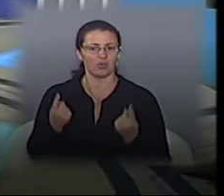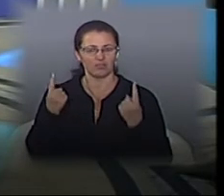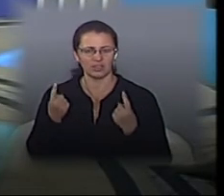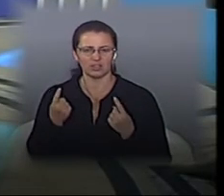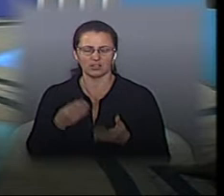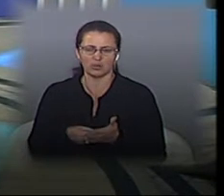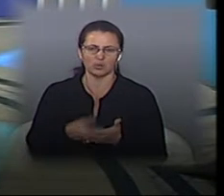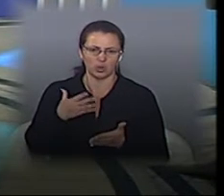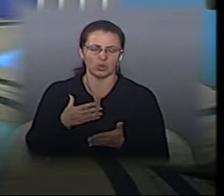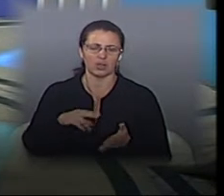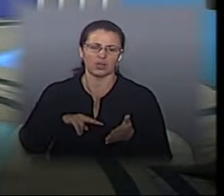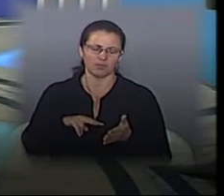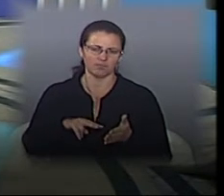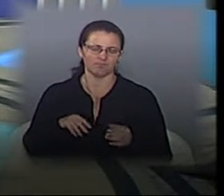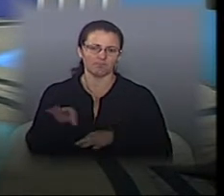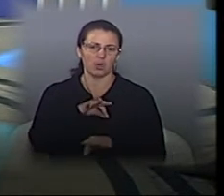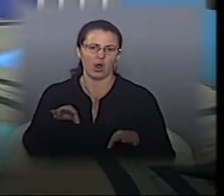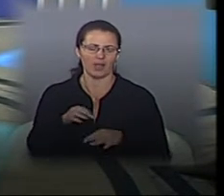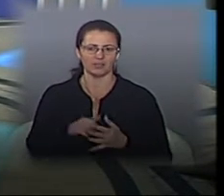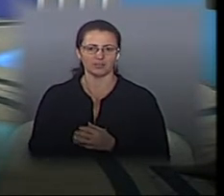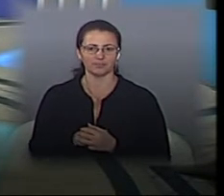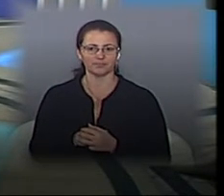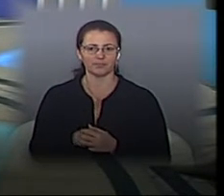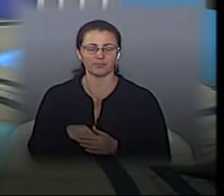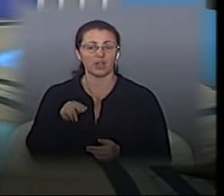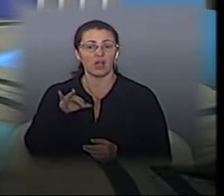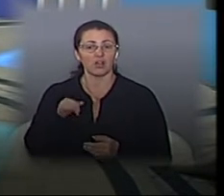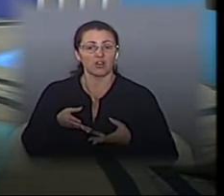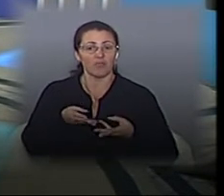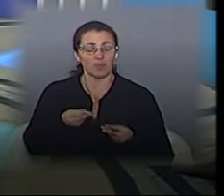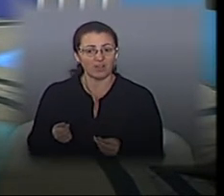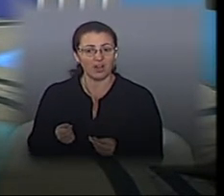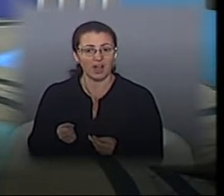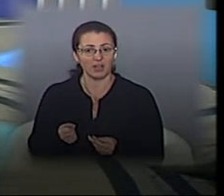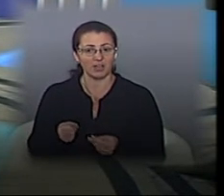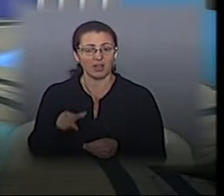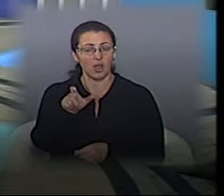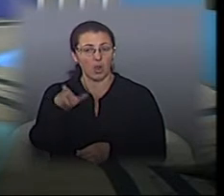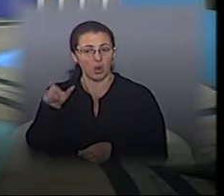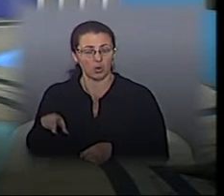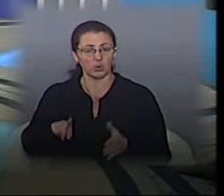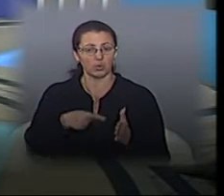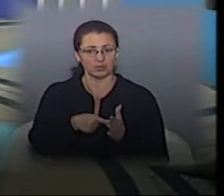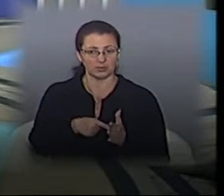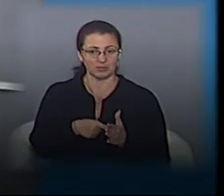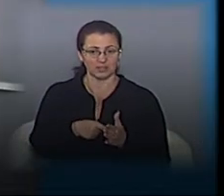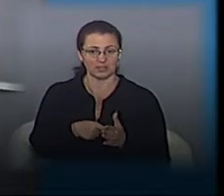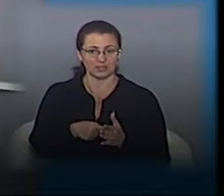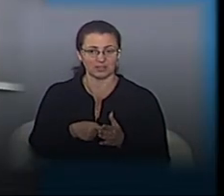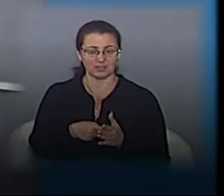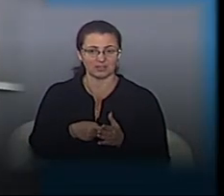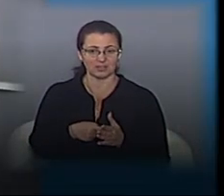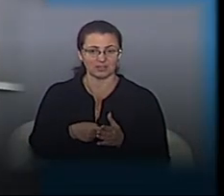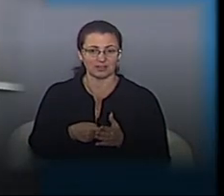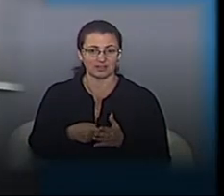вартісних, великих і складних проєктах. Чи впливає громадськість, чи впливають мешканці міста на визначення